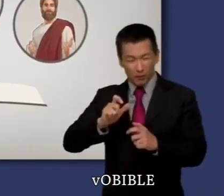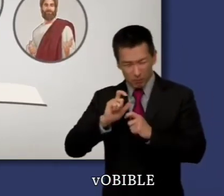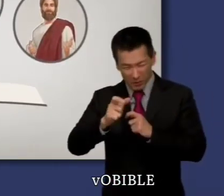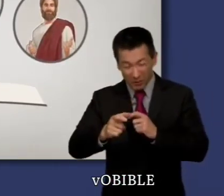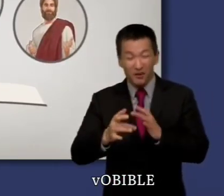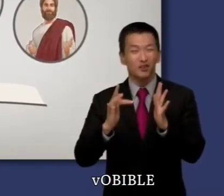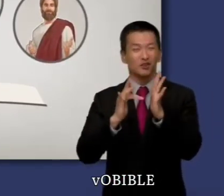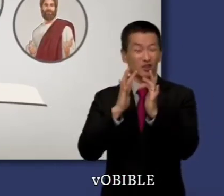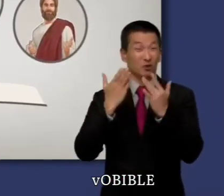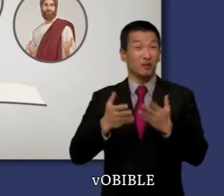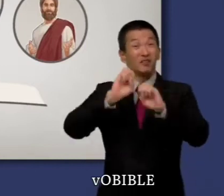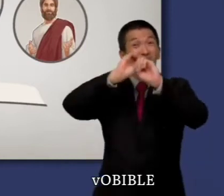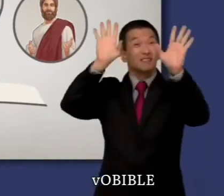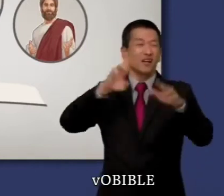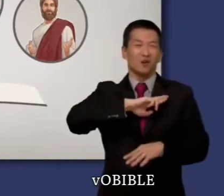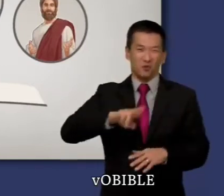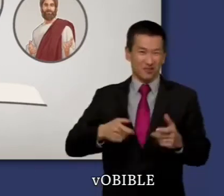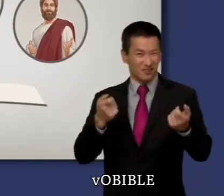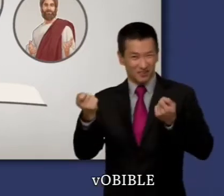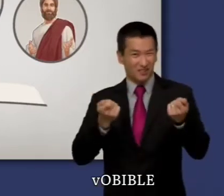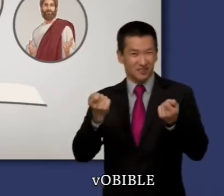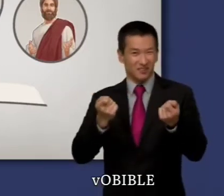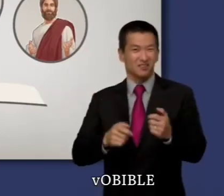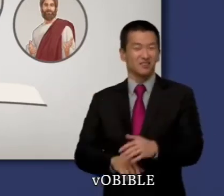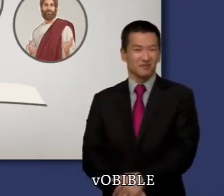a finalement mené au Messie, le roi du royaume de Dieu.